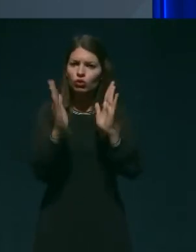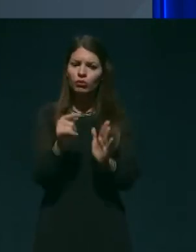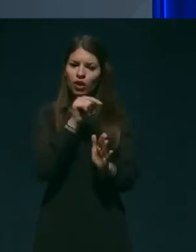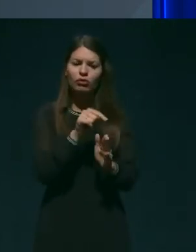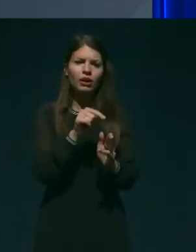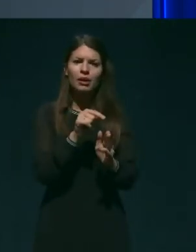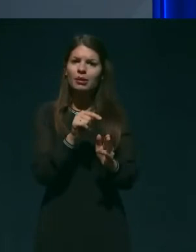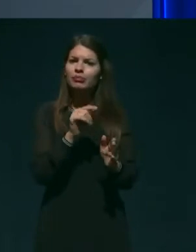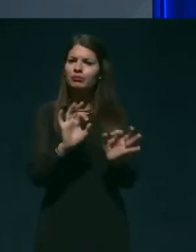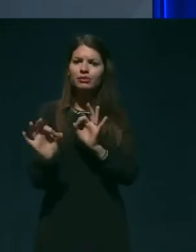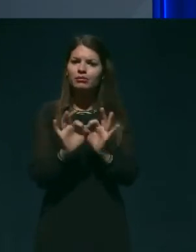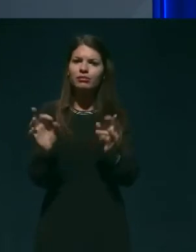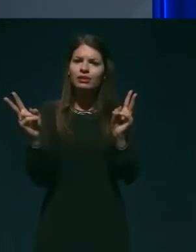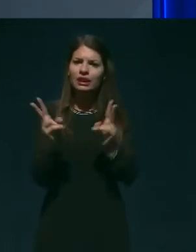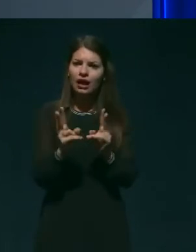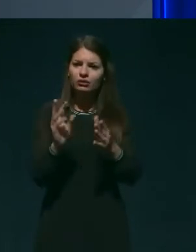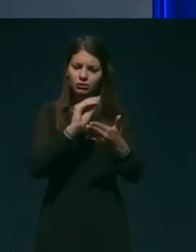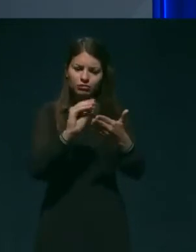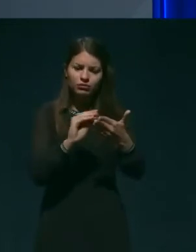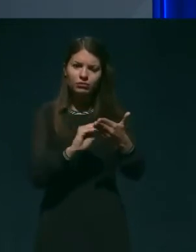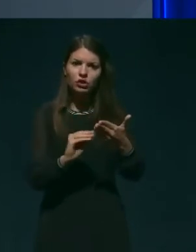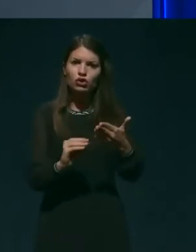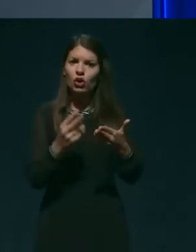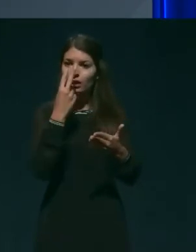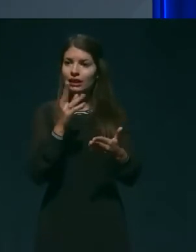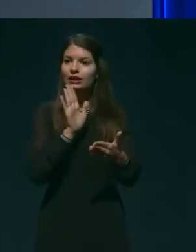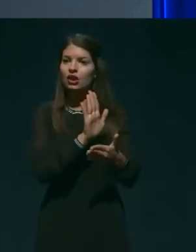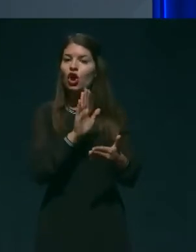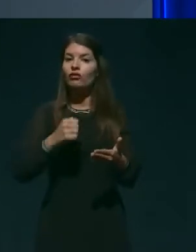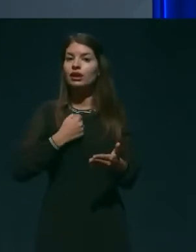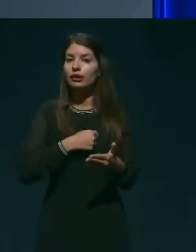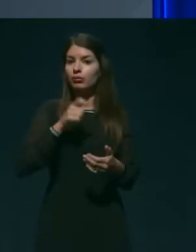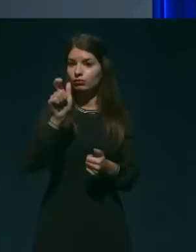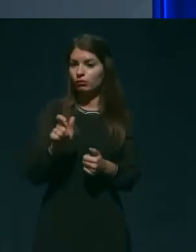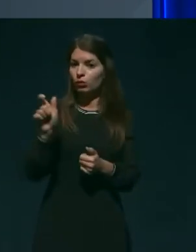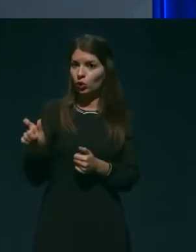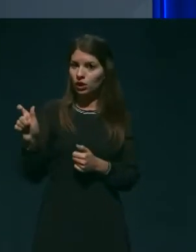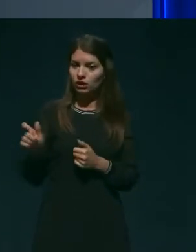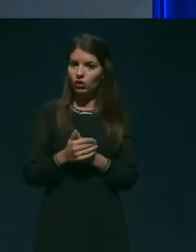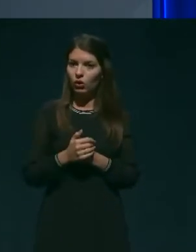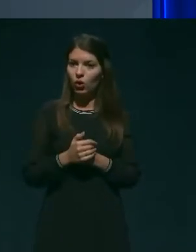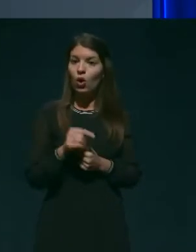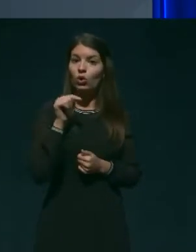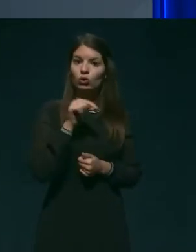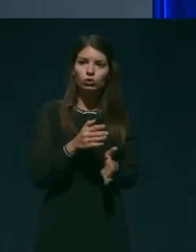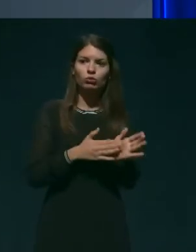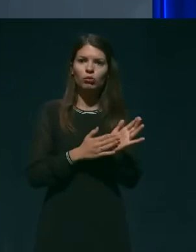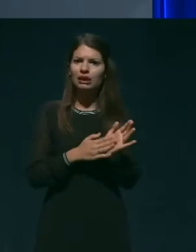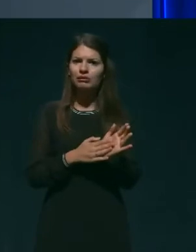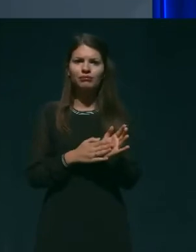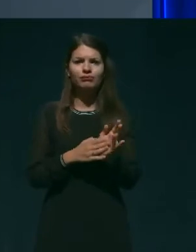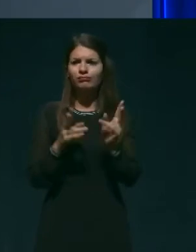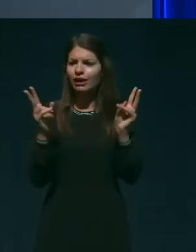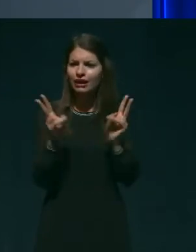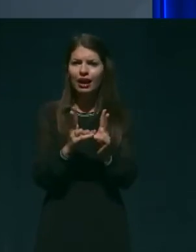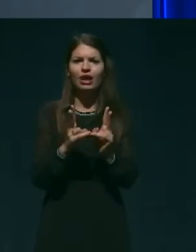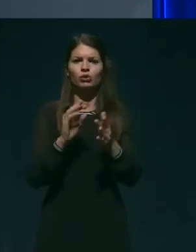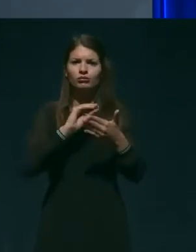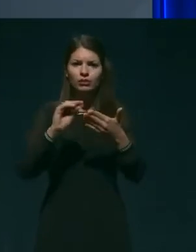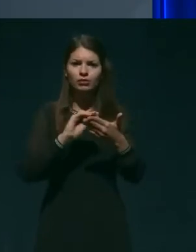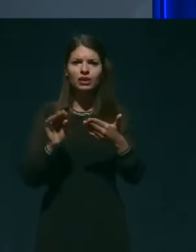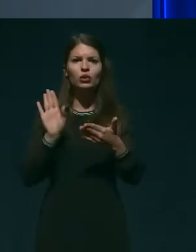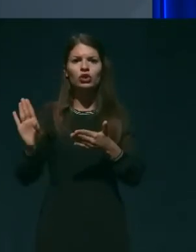svojih stanovalcev, ki pomenijo pravzaprav izpis njihovih diagnoz in oceno